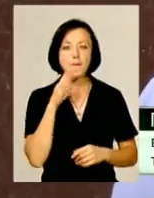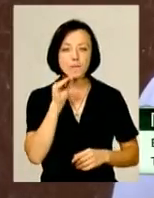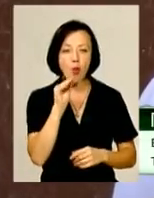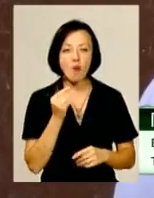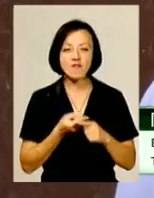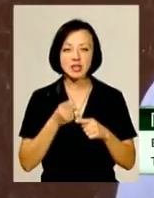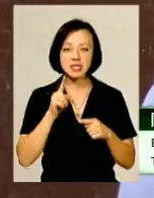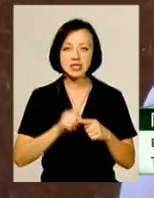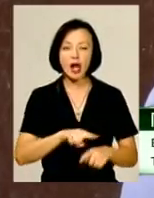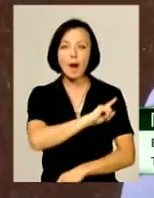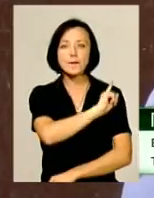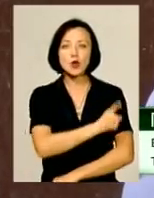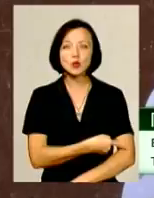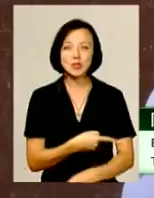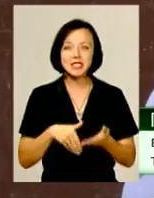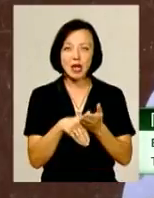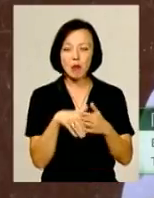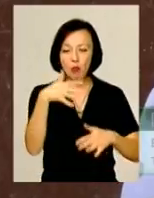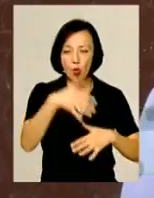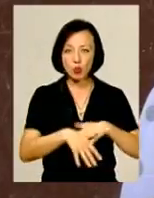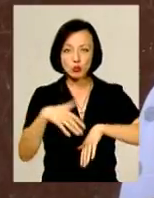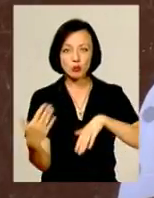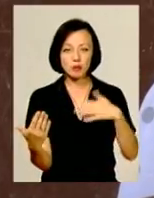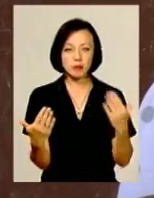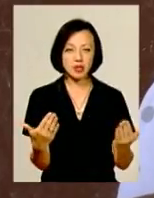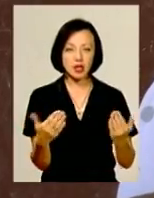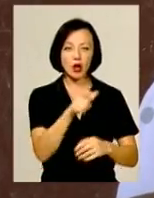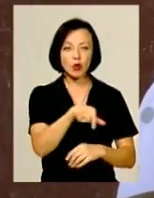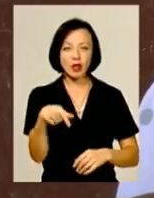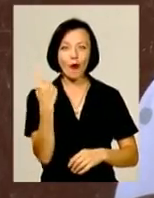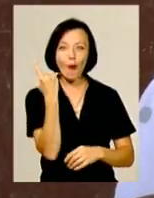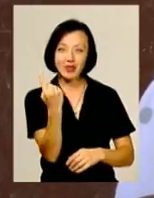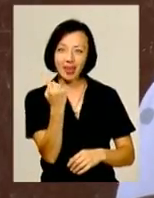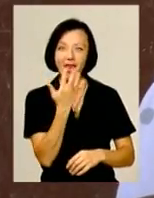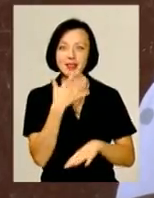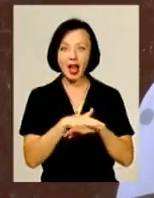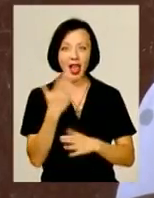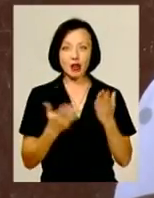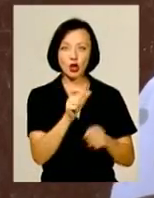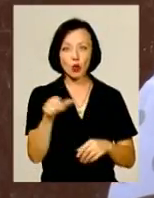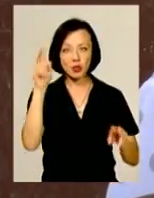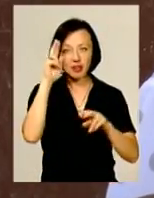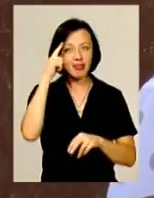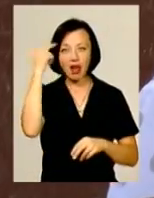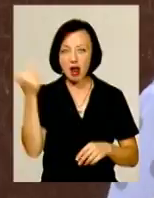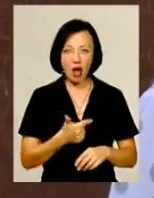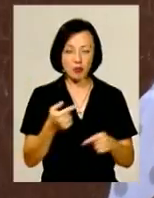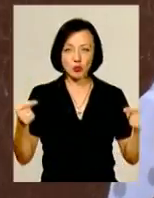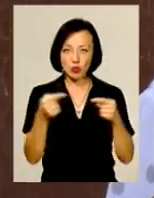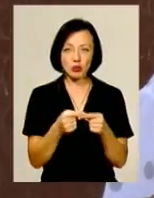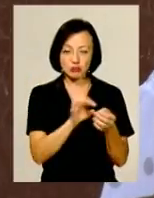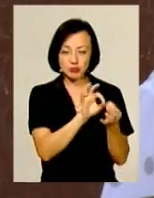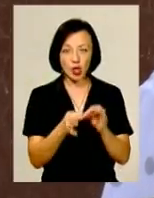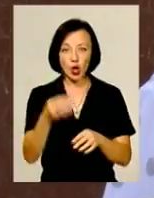– це потужний засіб взаємопорозуміння людей однієї нації. І якщо люди неграмотні не вміють точно сформулювати свою